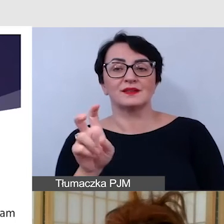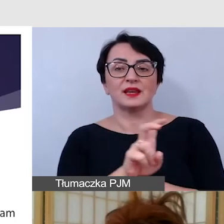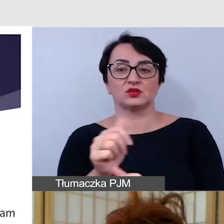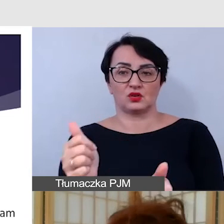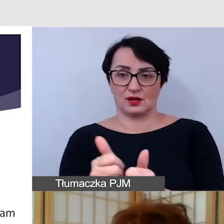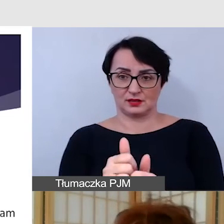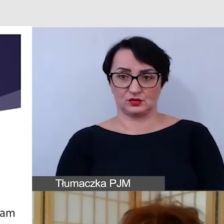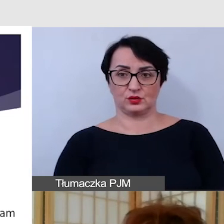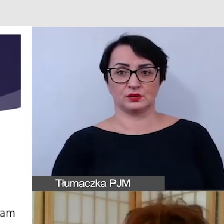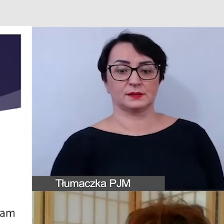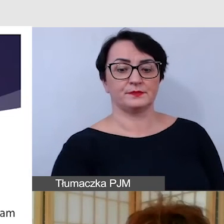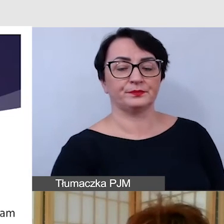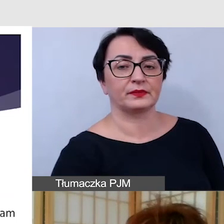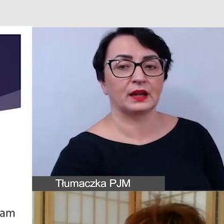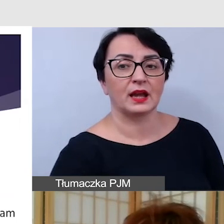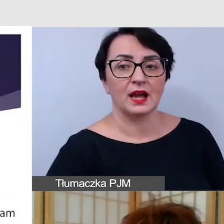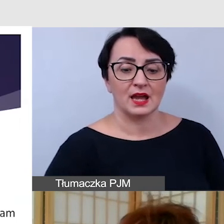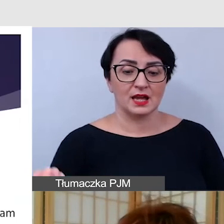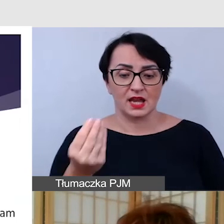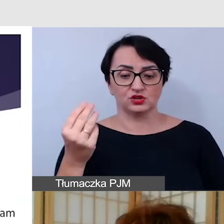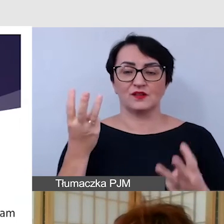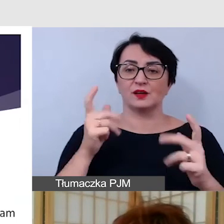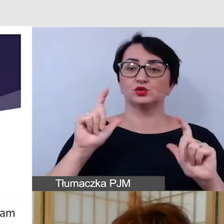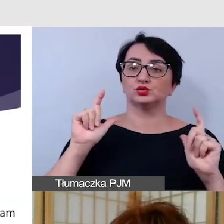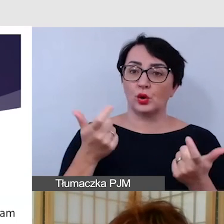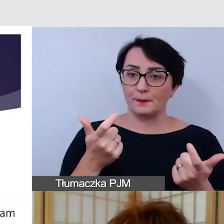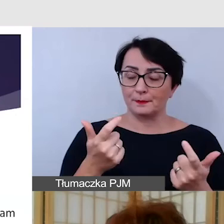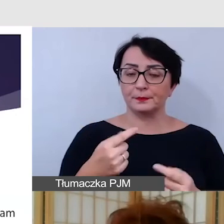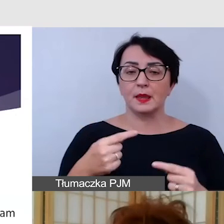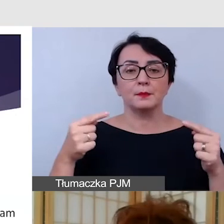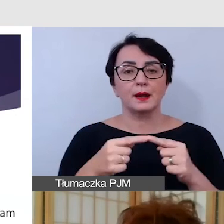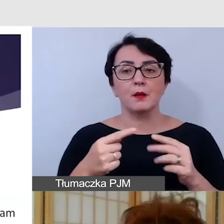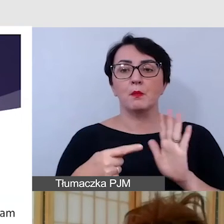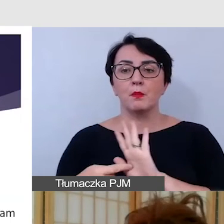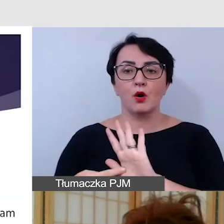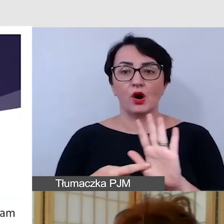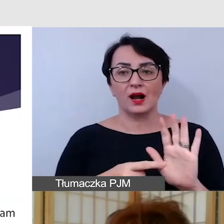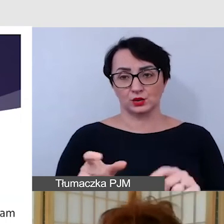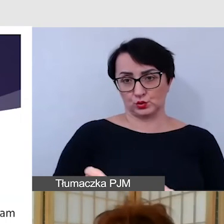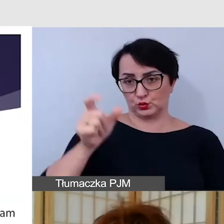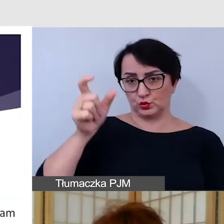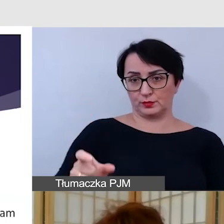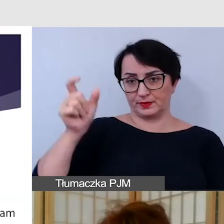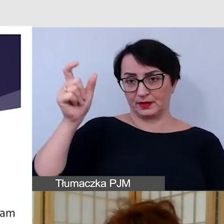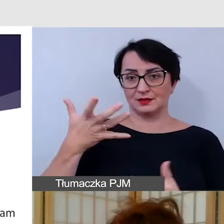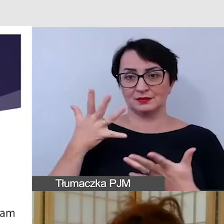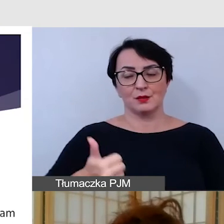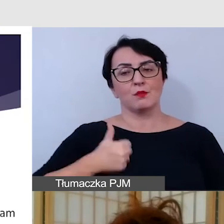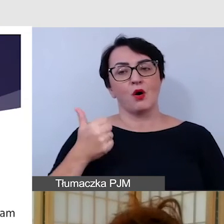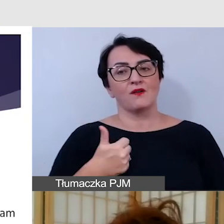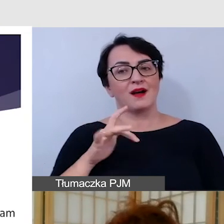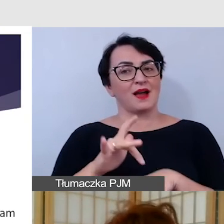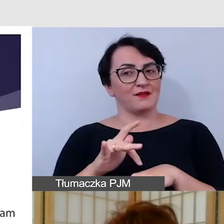asystujących. Co jest jeszcze bardzo ważne to odpowiednie pokazanie tych słupków jak chcemy się pochwalić rezultatami. Ja